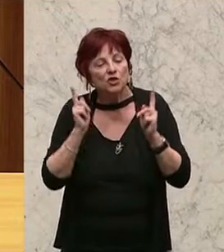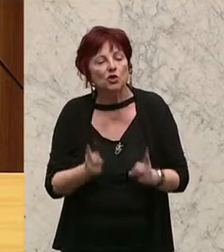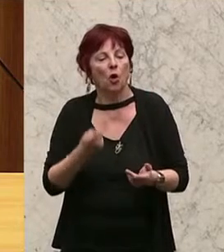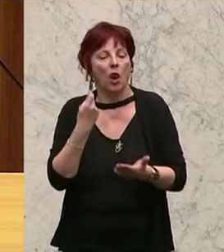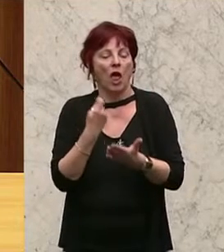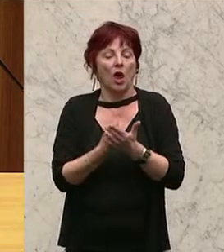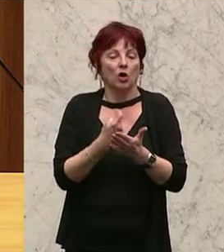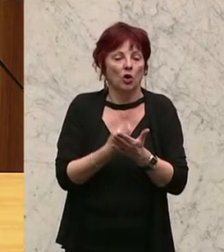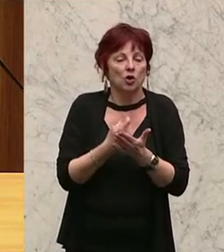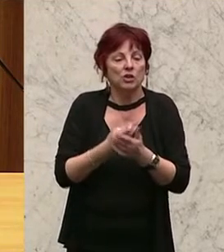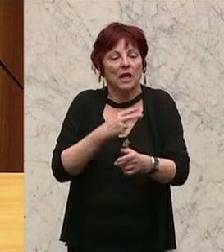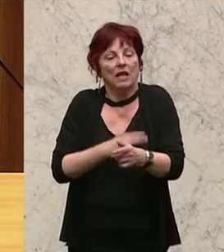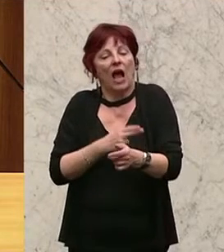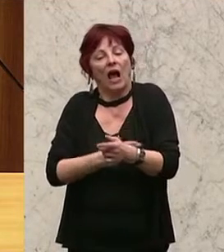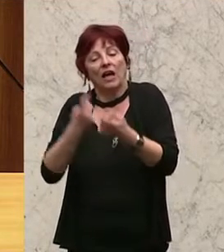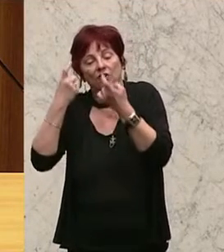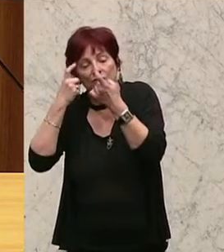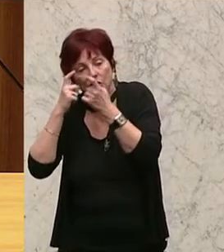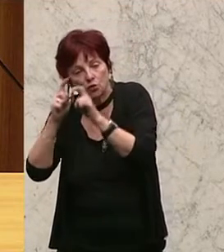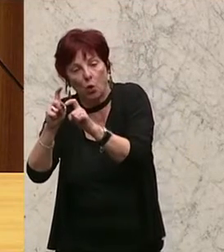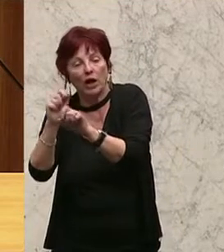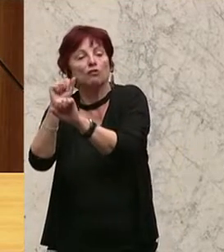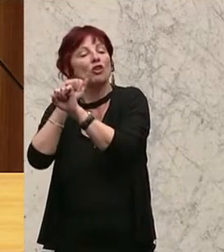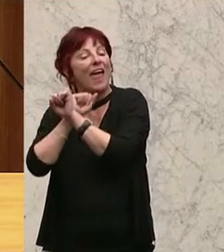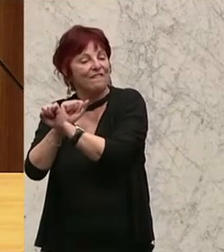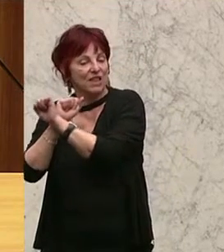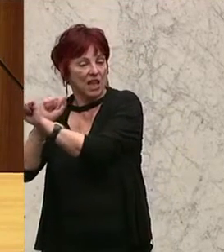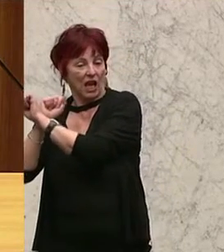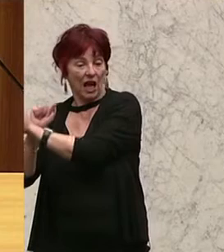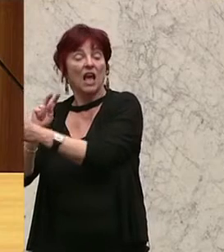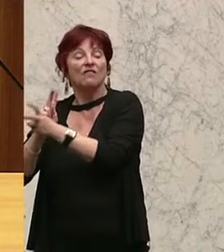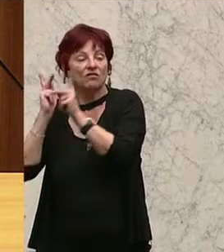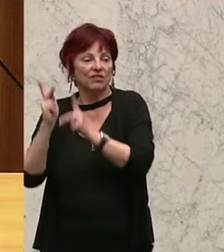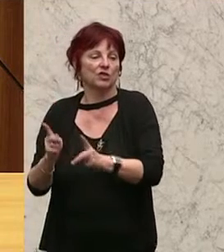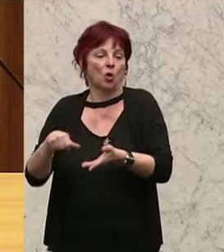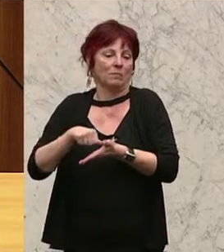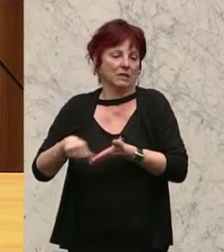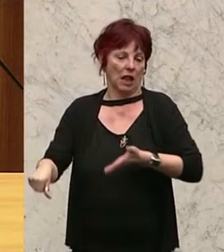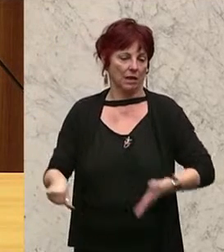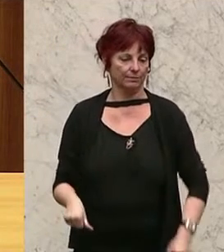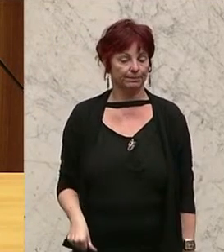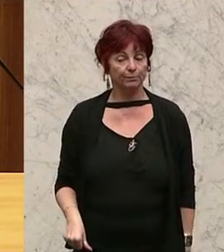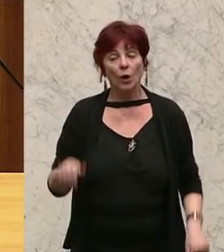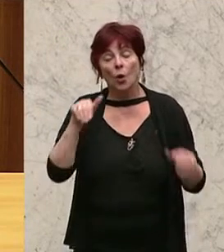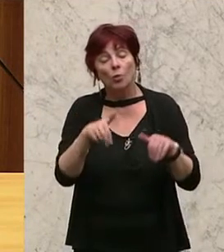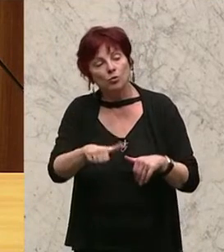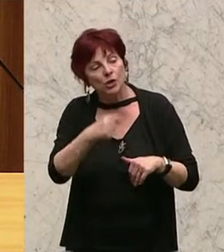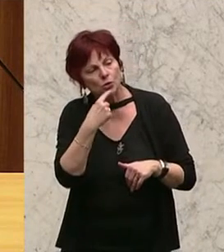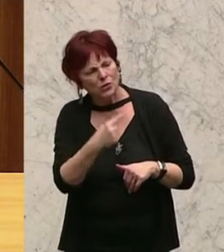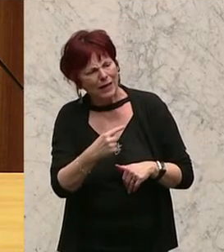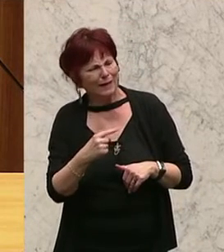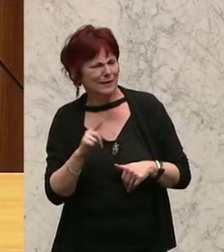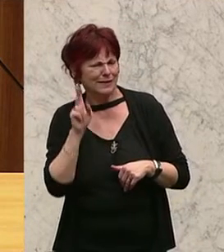Krankenversorgung von Häftlingen. Und hier muss angeführt werden, dass es hier eine sehr